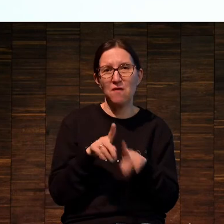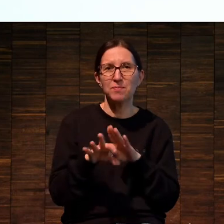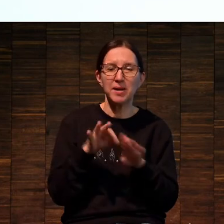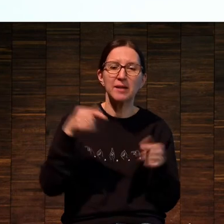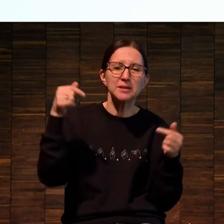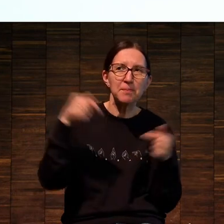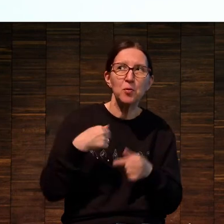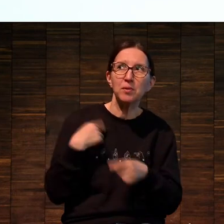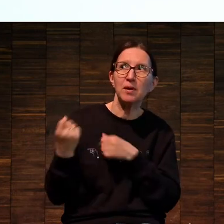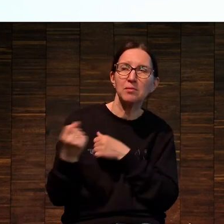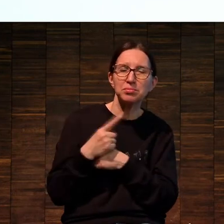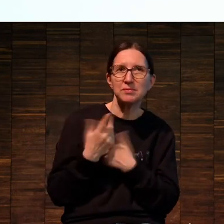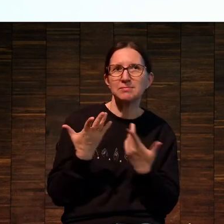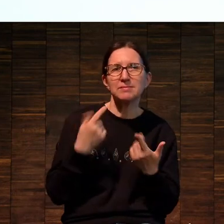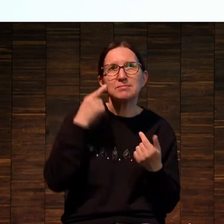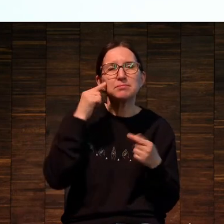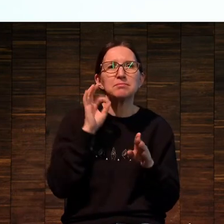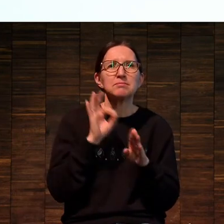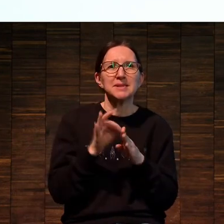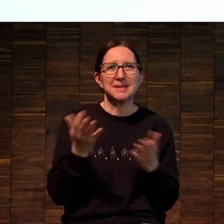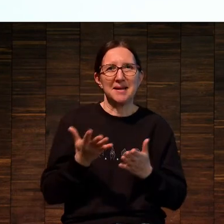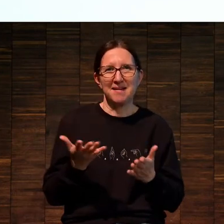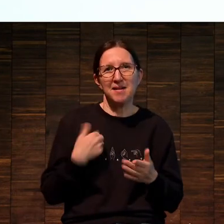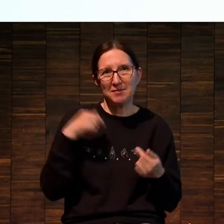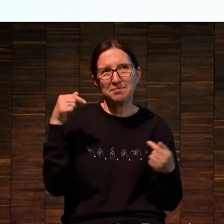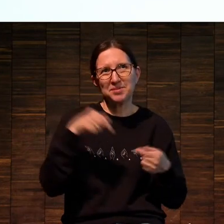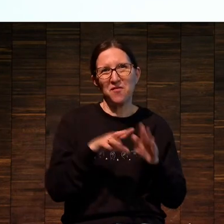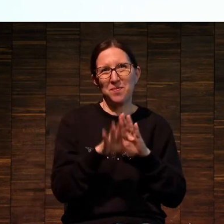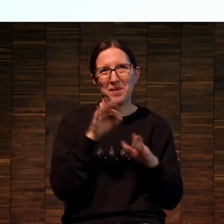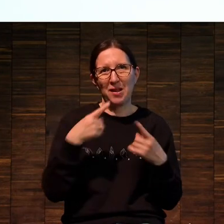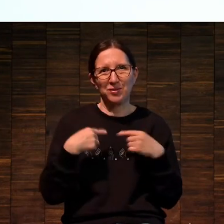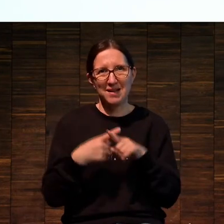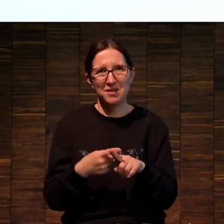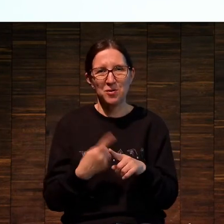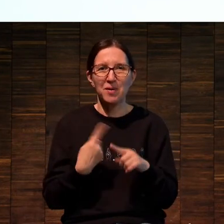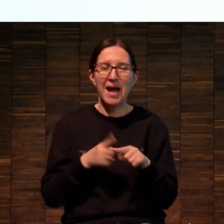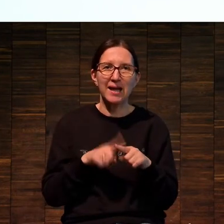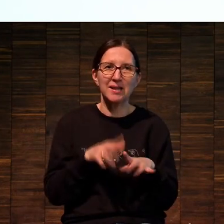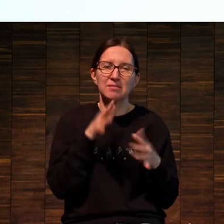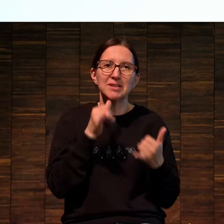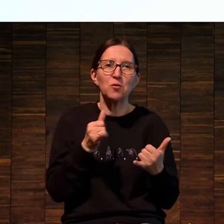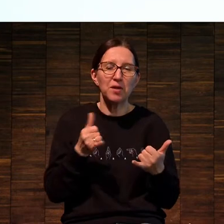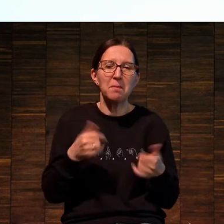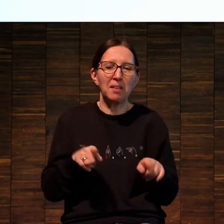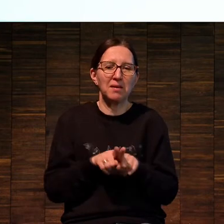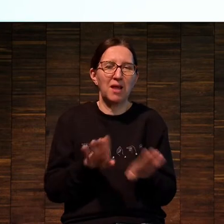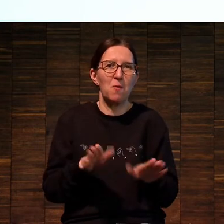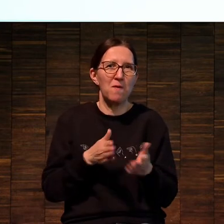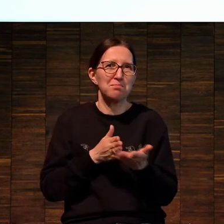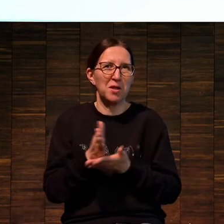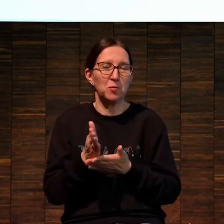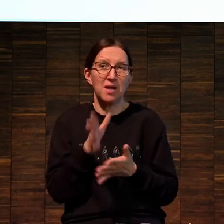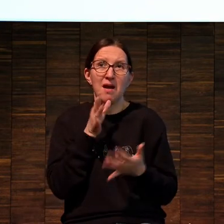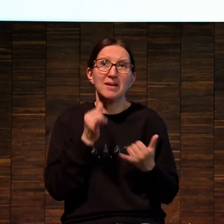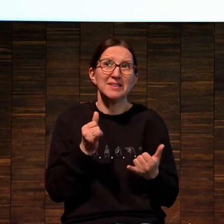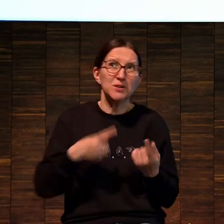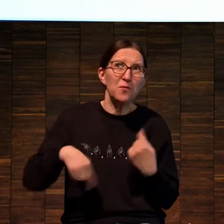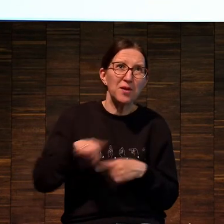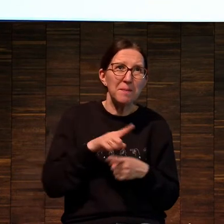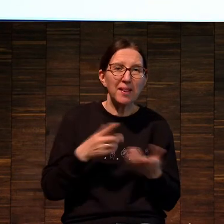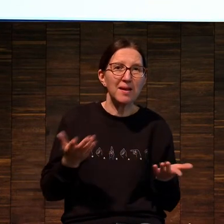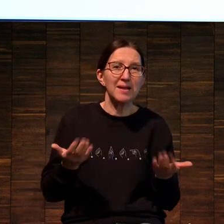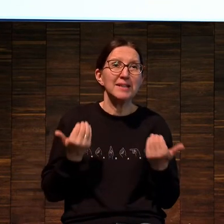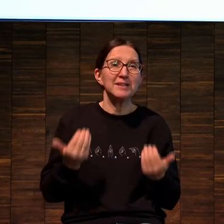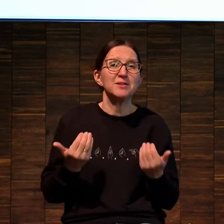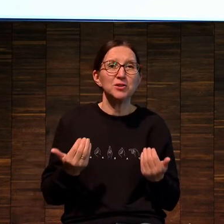задачу. И, собственно, это вот такой современный подход, что современный... есть